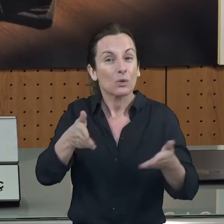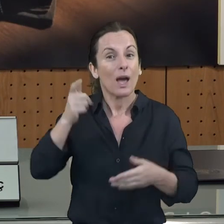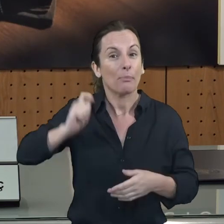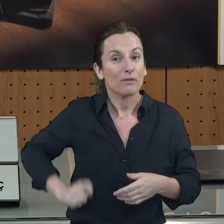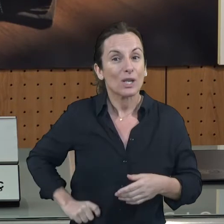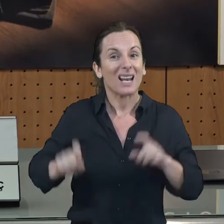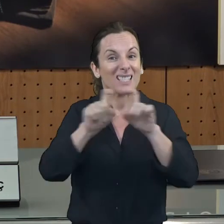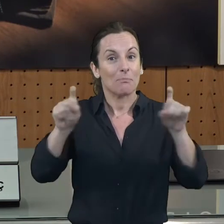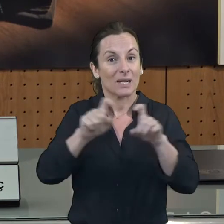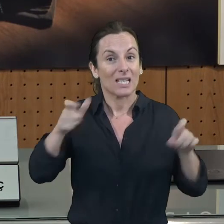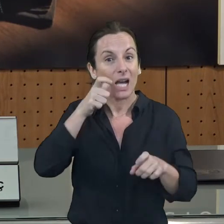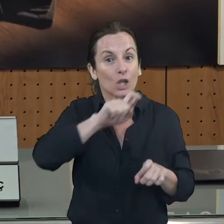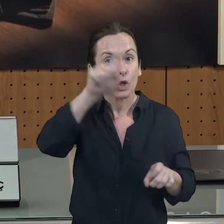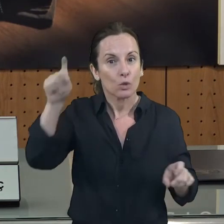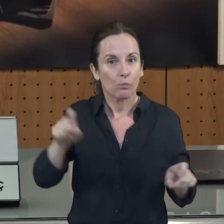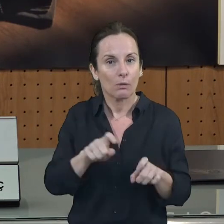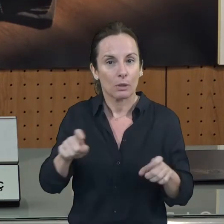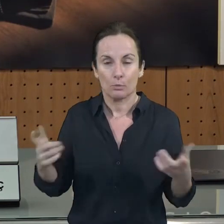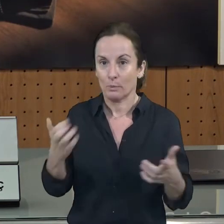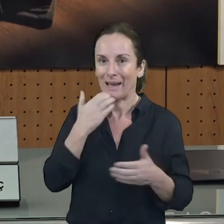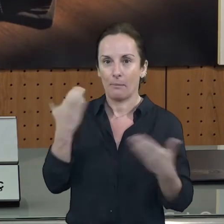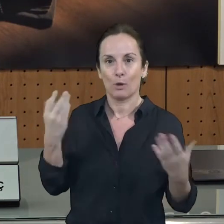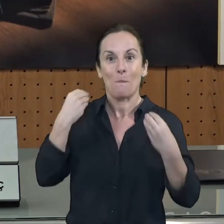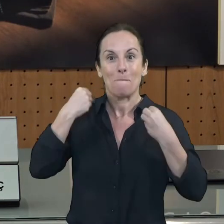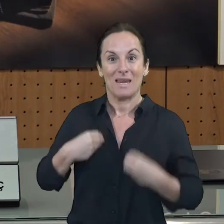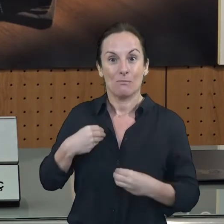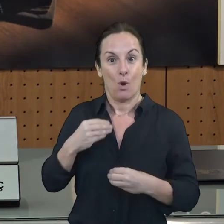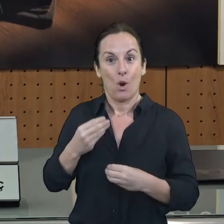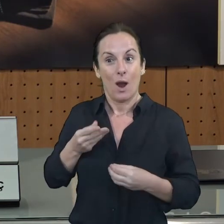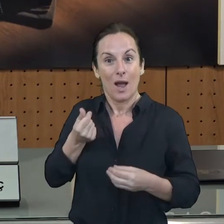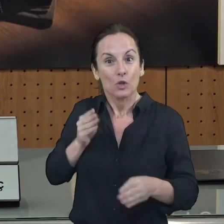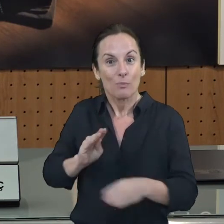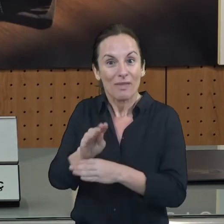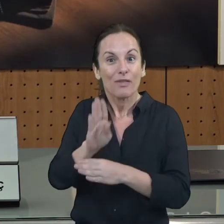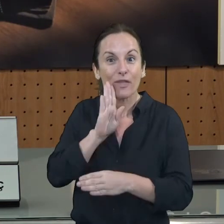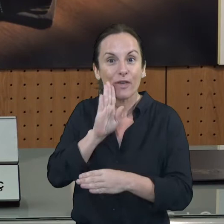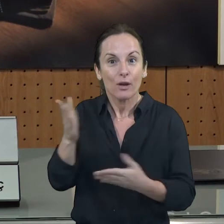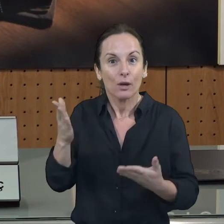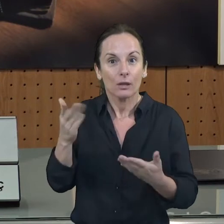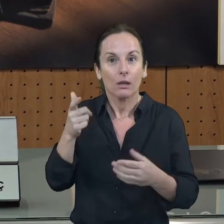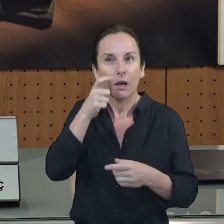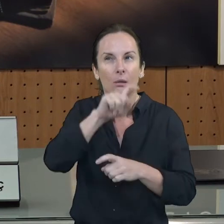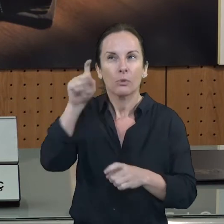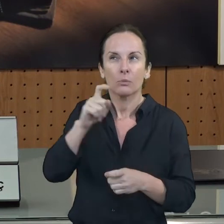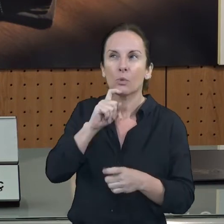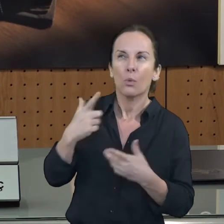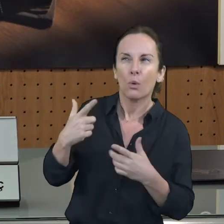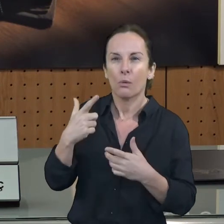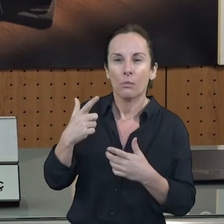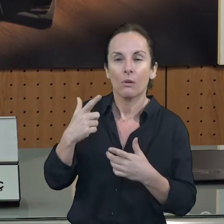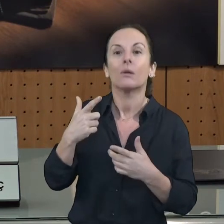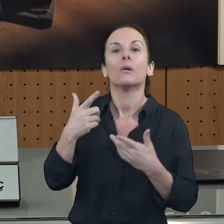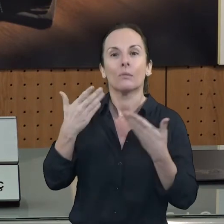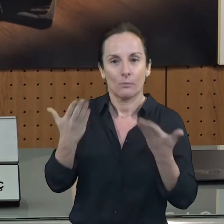tipus d'ajudes, com aquesta, o així com d'altres que puguin anar sortint de les diferents administracions, perquè posem a disposició dels municipis 20